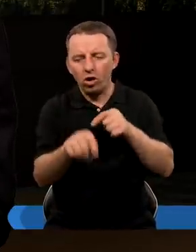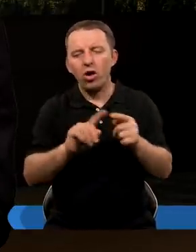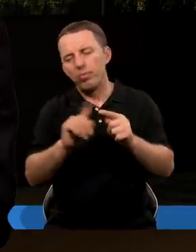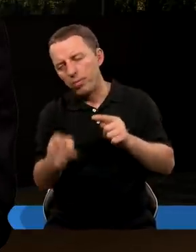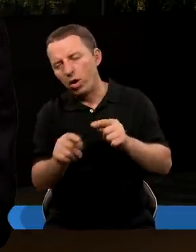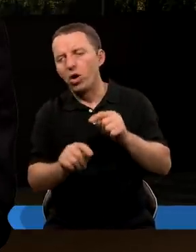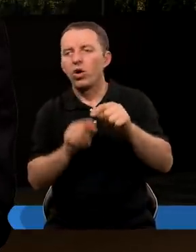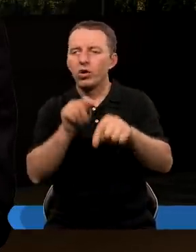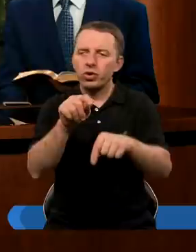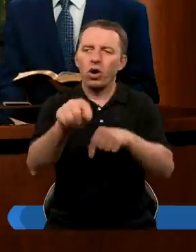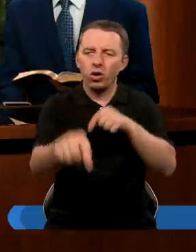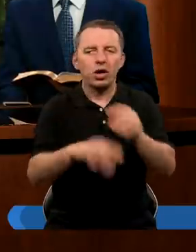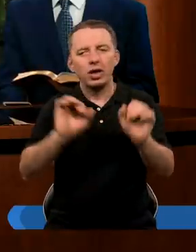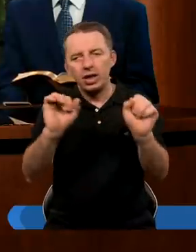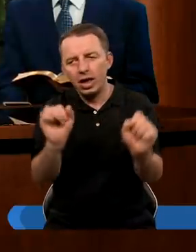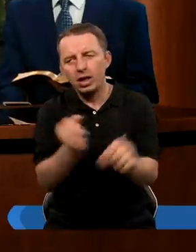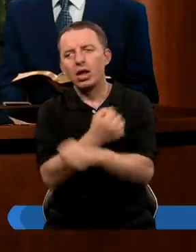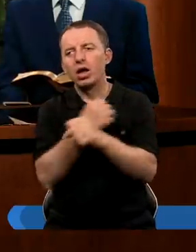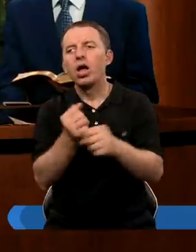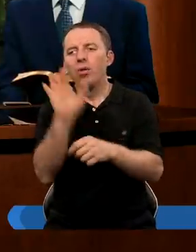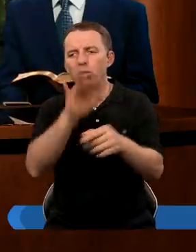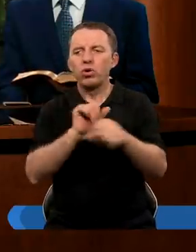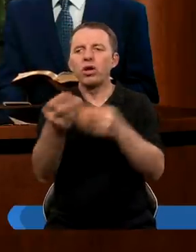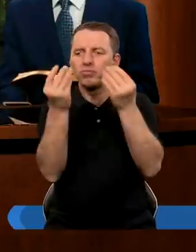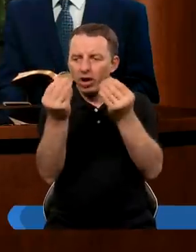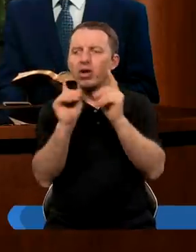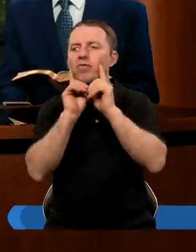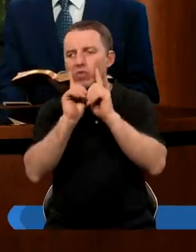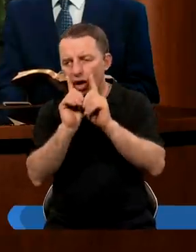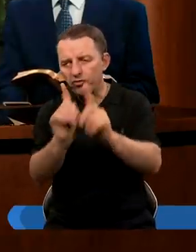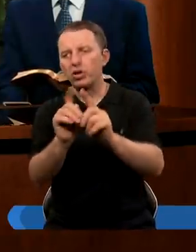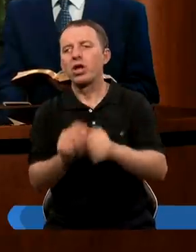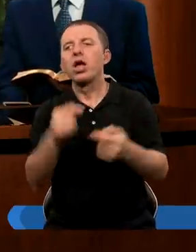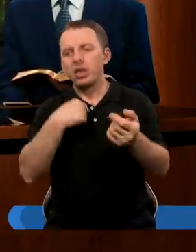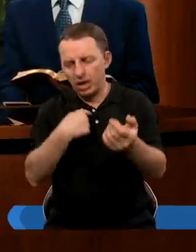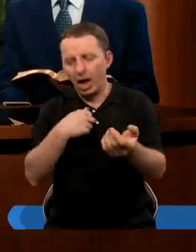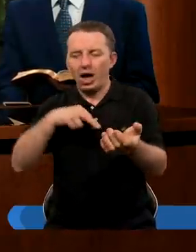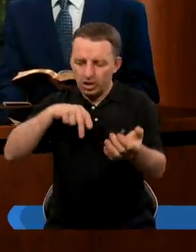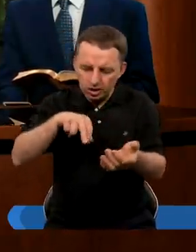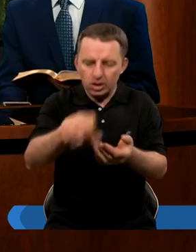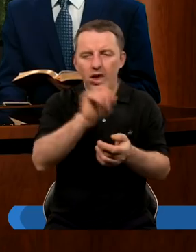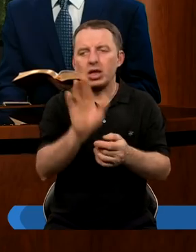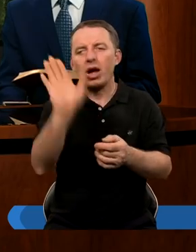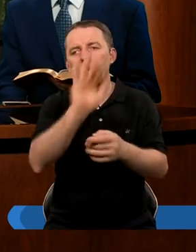kroku. No i to jest taki niesamowite. Można powiedzieć, o, Bóg jest faktycznie prawdziwy i ja idę za Bogiem. No i